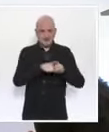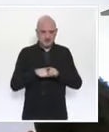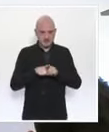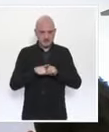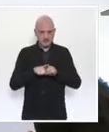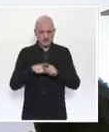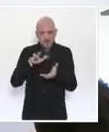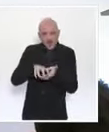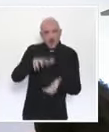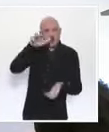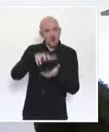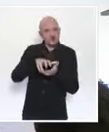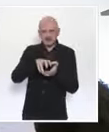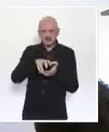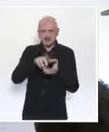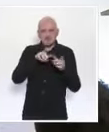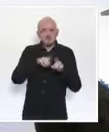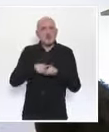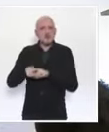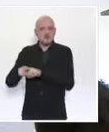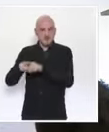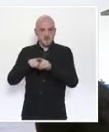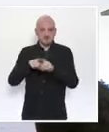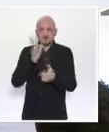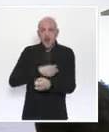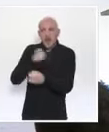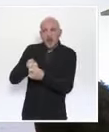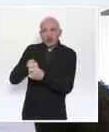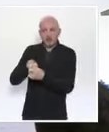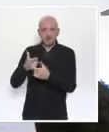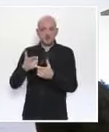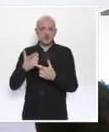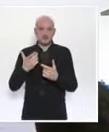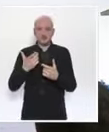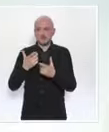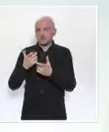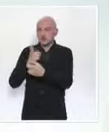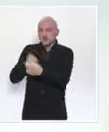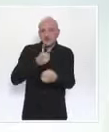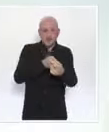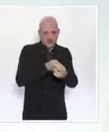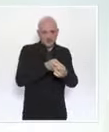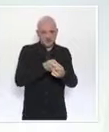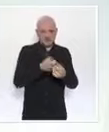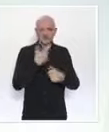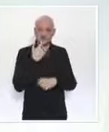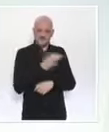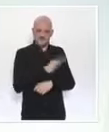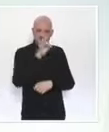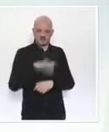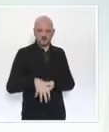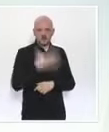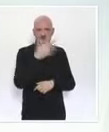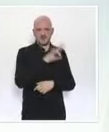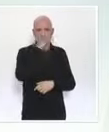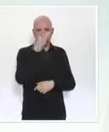prorata de la population des États, soit 15 % pour la France. La France disposera ainsi